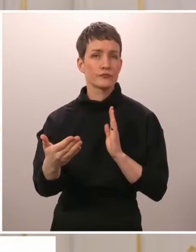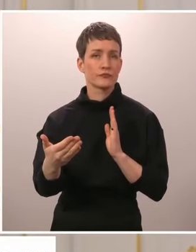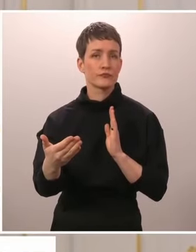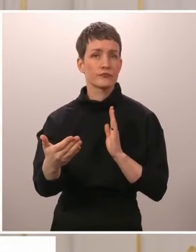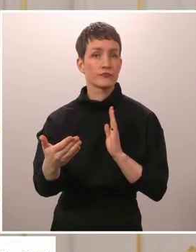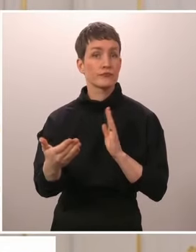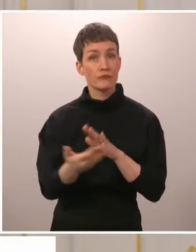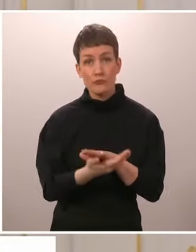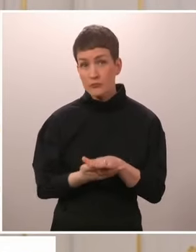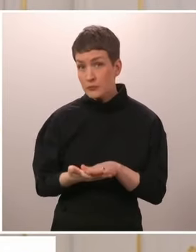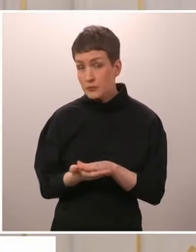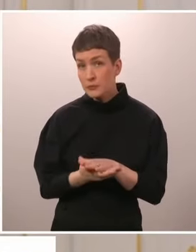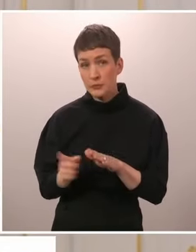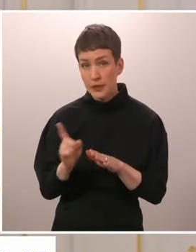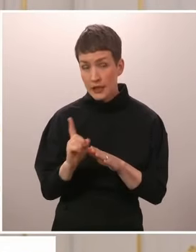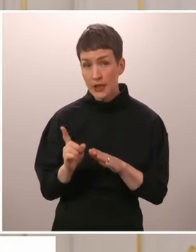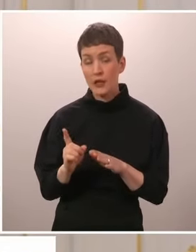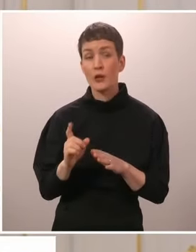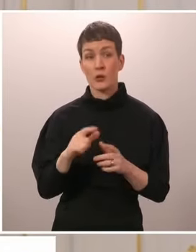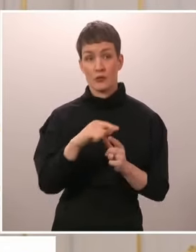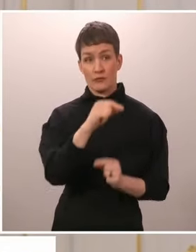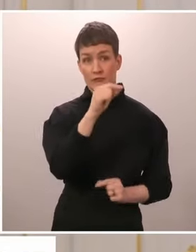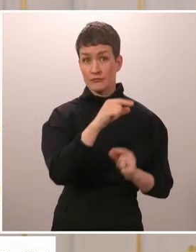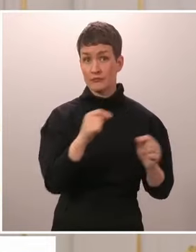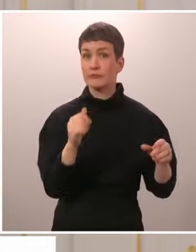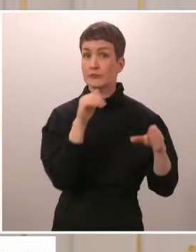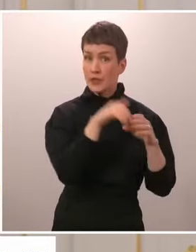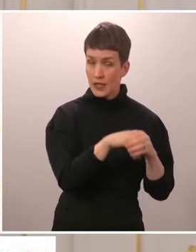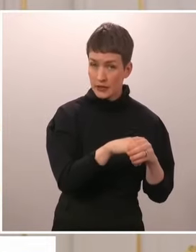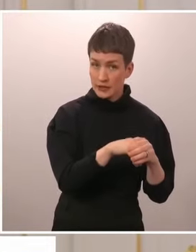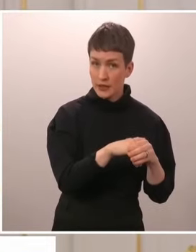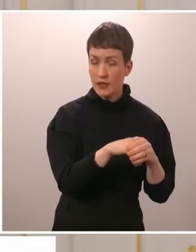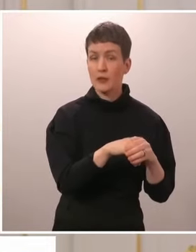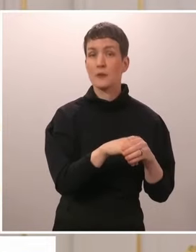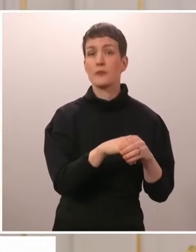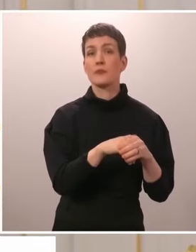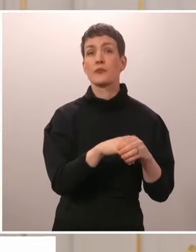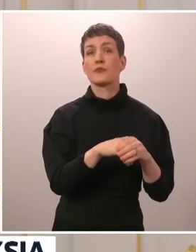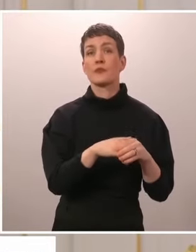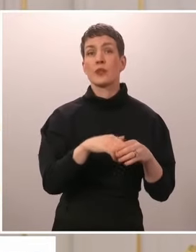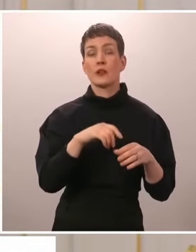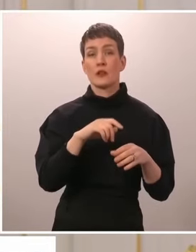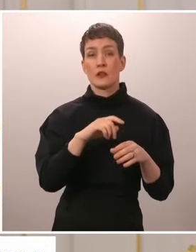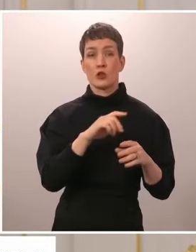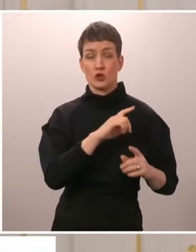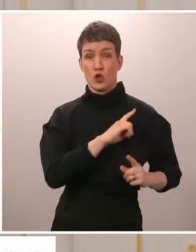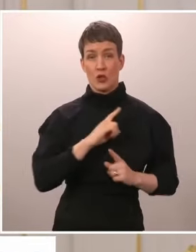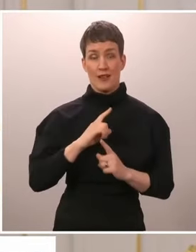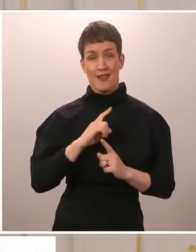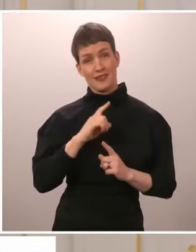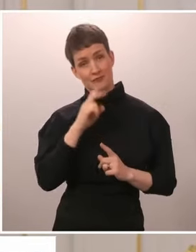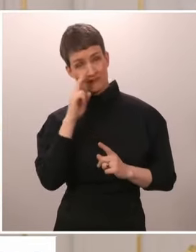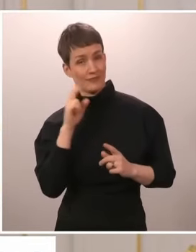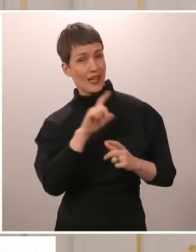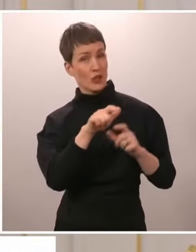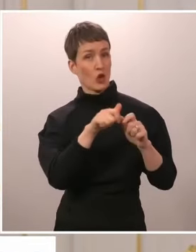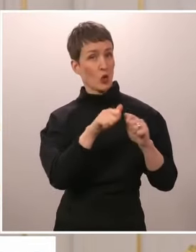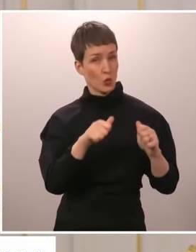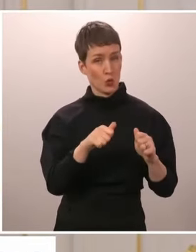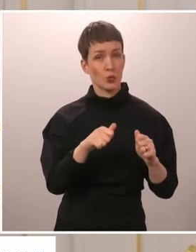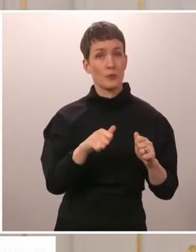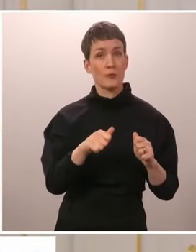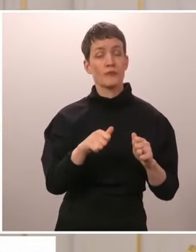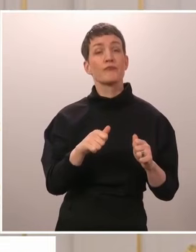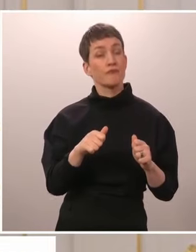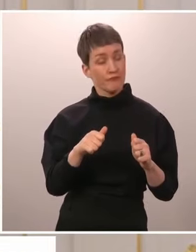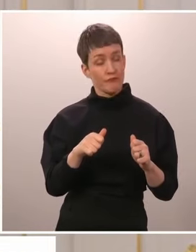juurensa siihen, että me olemme sotilaasti liittoutunut maan, ja me olemme NATO-jäsen. Saan perintönä